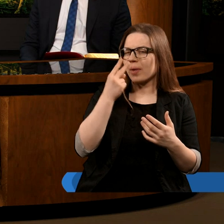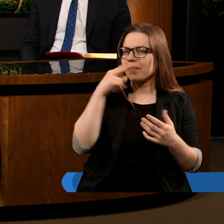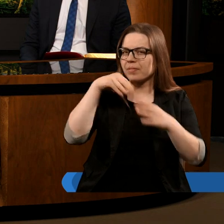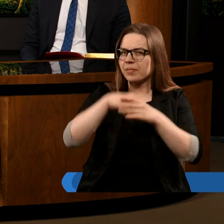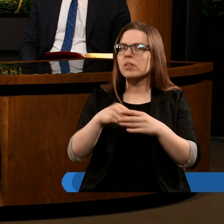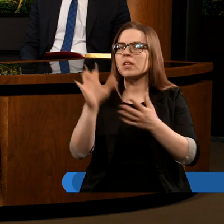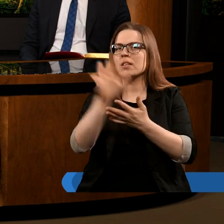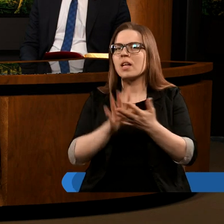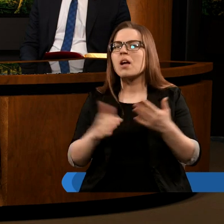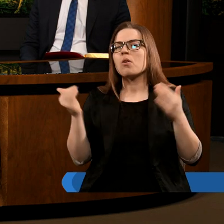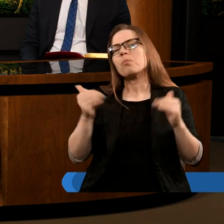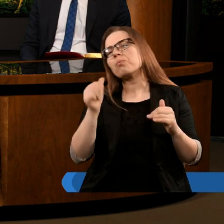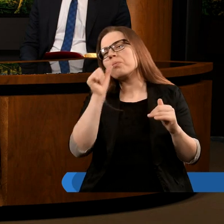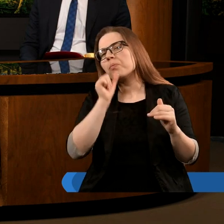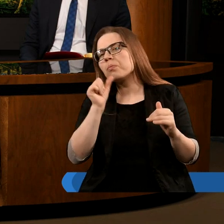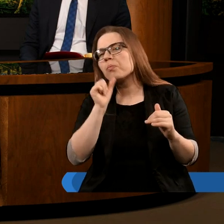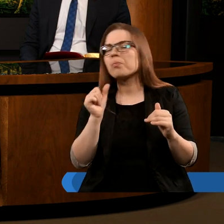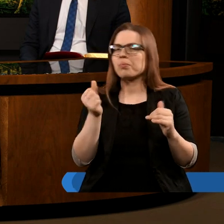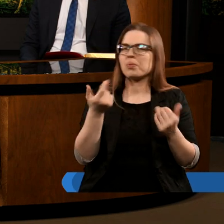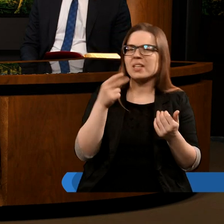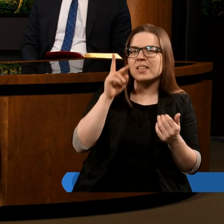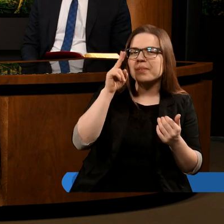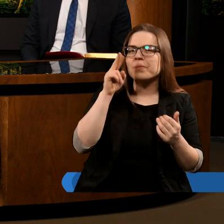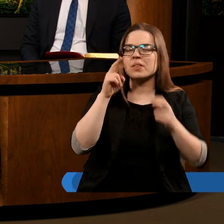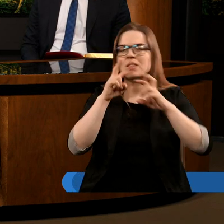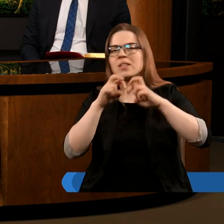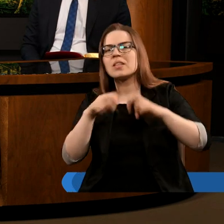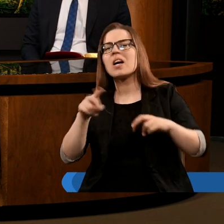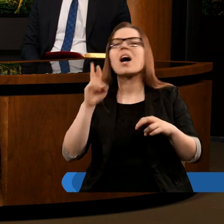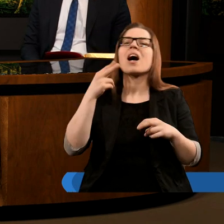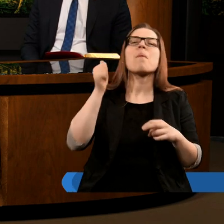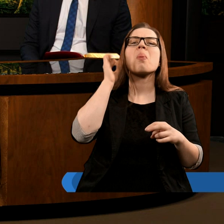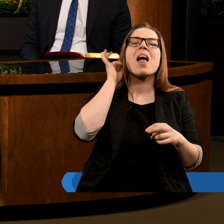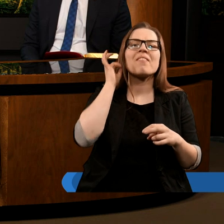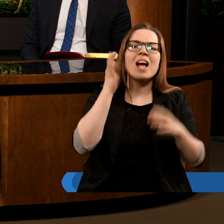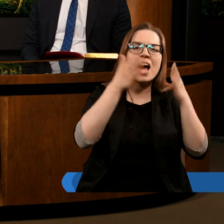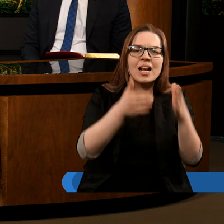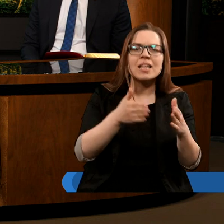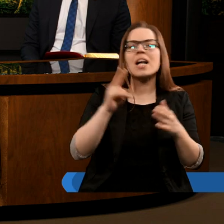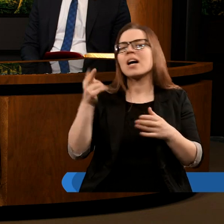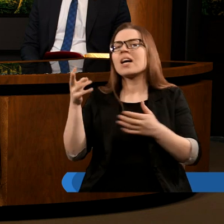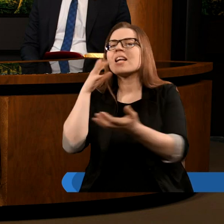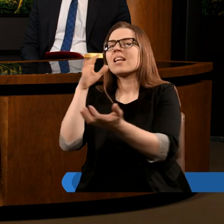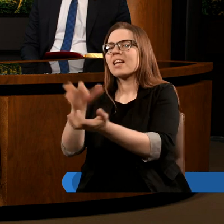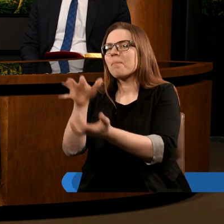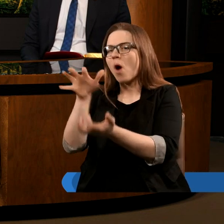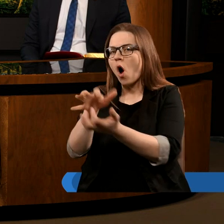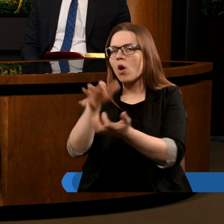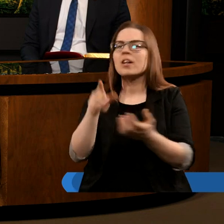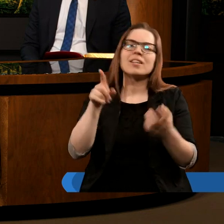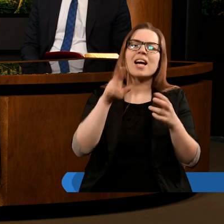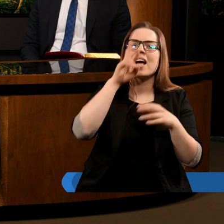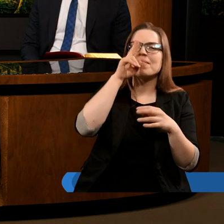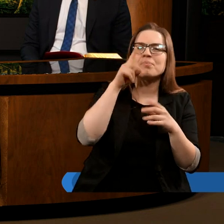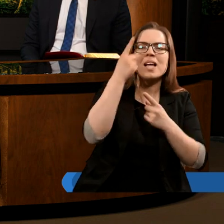wystąpiły w tym tekście, czy możemy jakoś spróbować je zdefiniować, kim jest ta niewiasta, kim jest ten smok? Czy w jakiś sposób możemy znaleźć